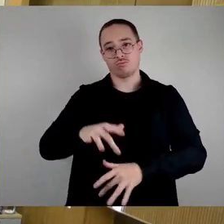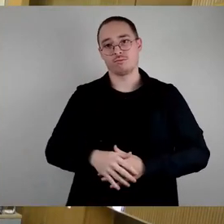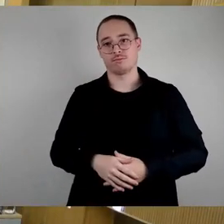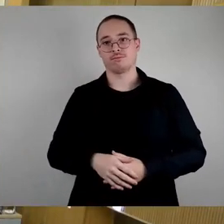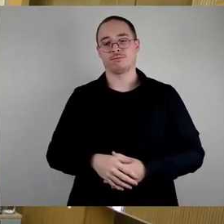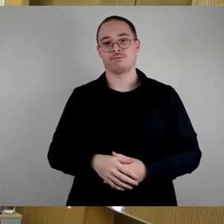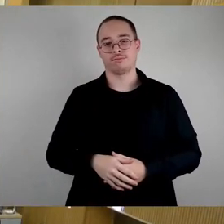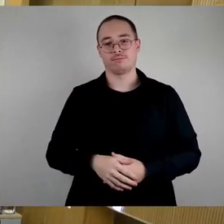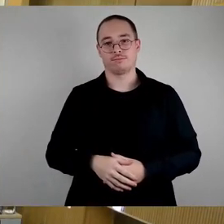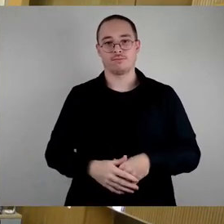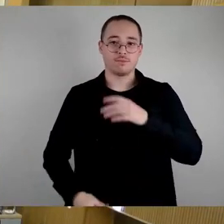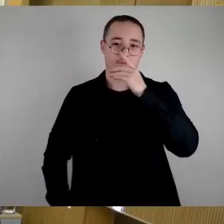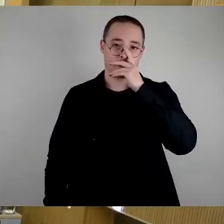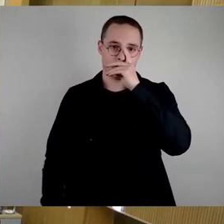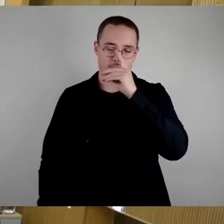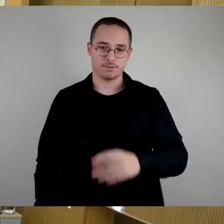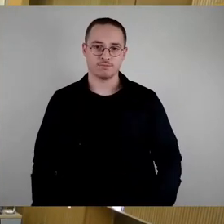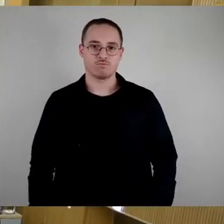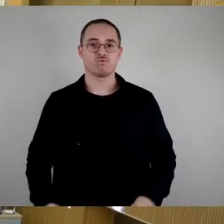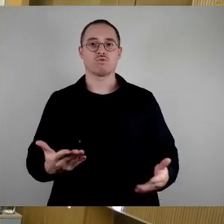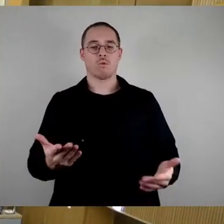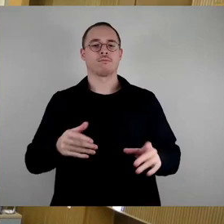So, dann Herr Engel, bitte.